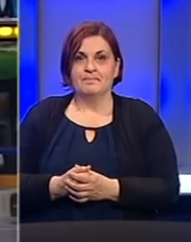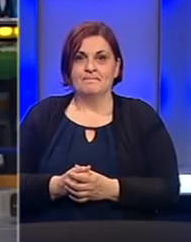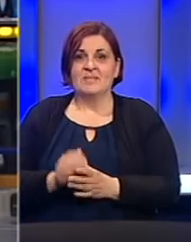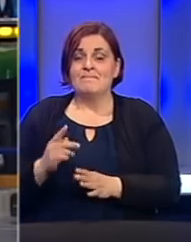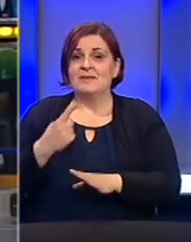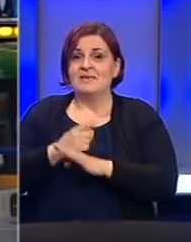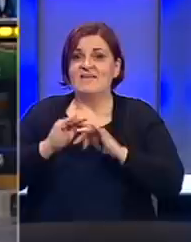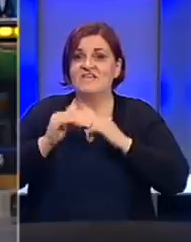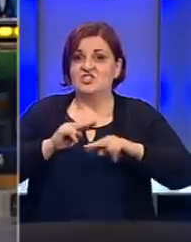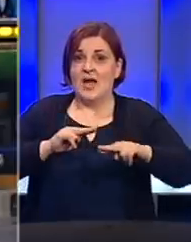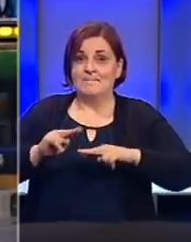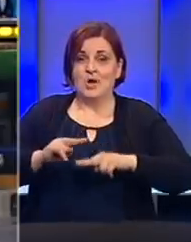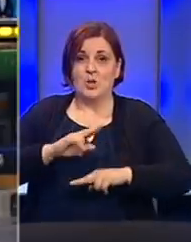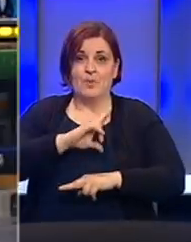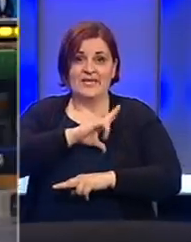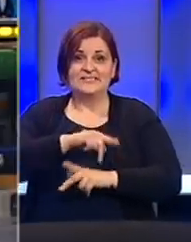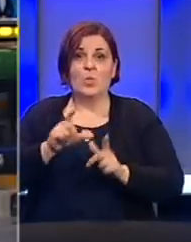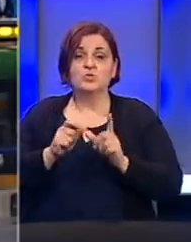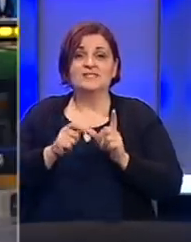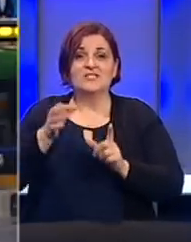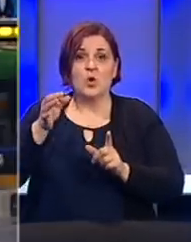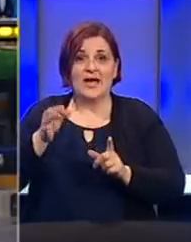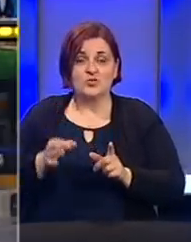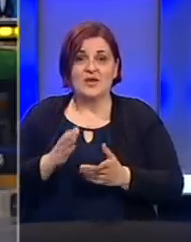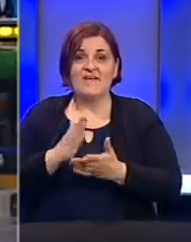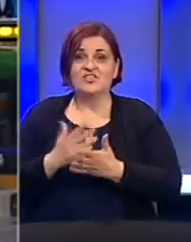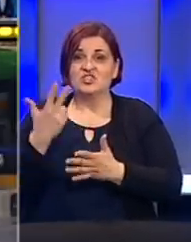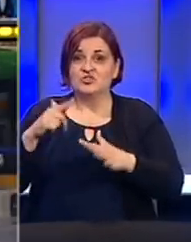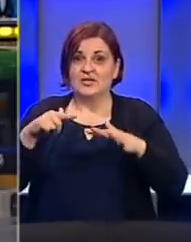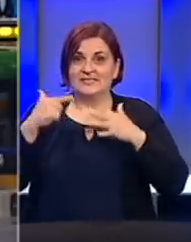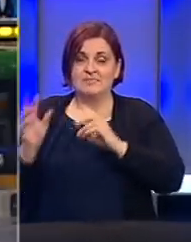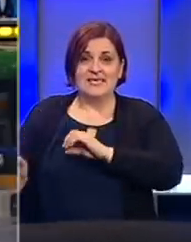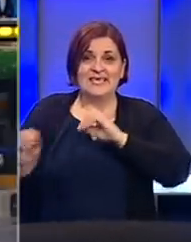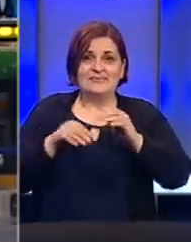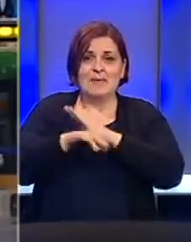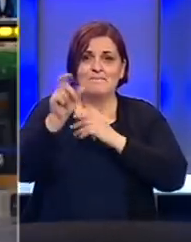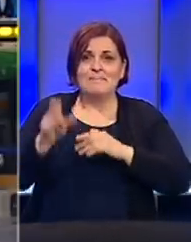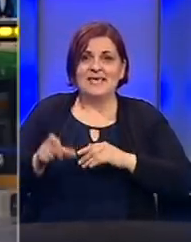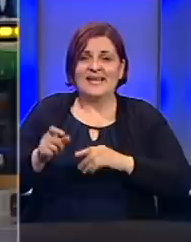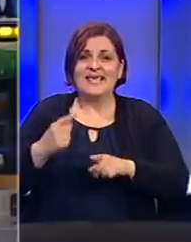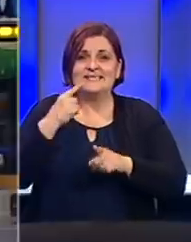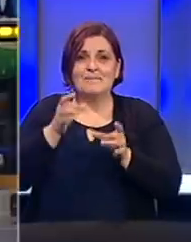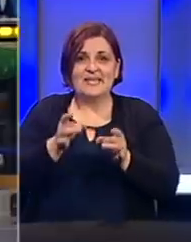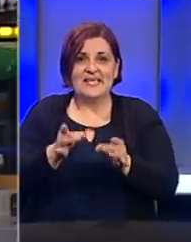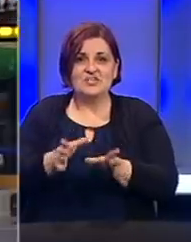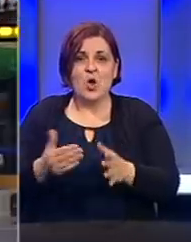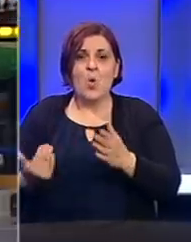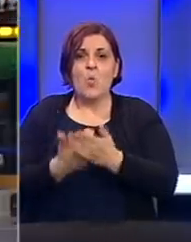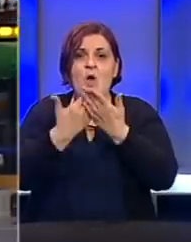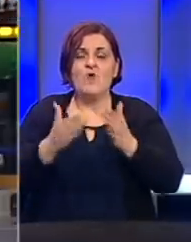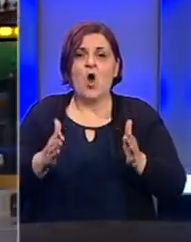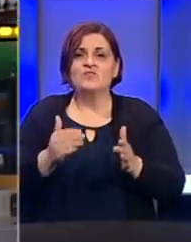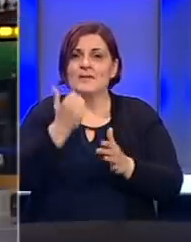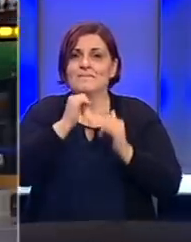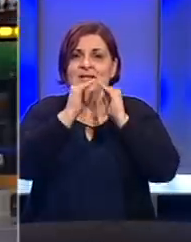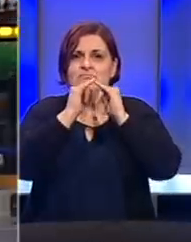Prema naredbi Vijeća ministara policija Unsko-Sanskog kantona već treći tjedan izmješta migrante sa Bihačkih ulica u